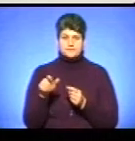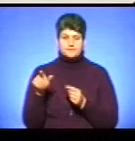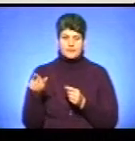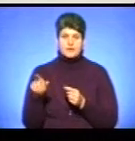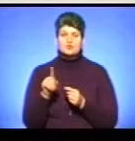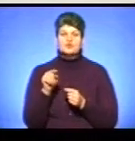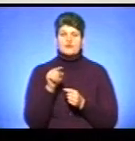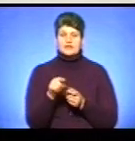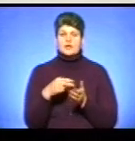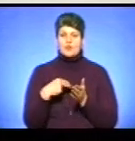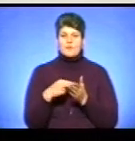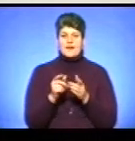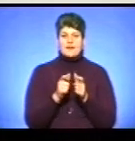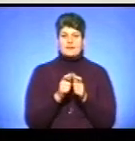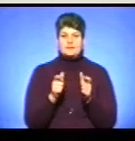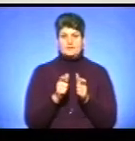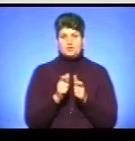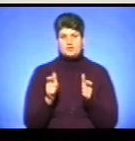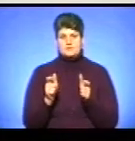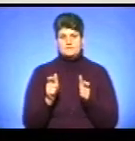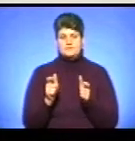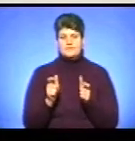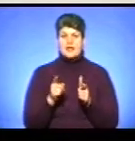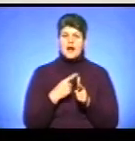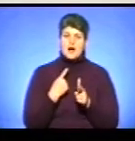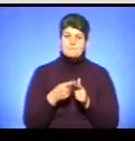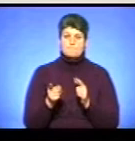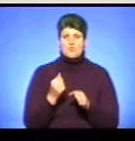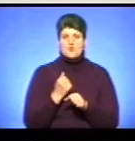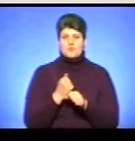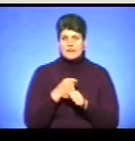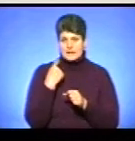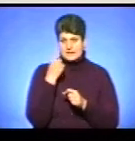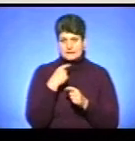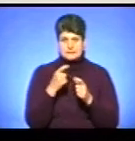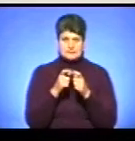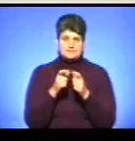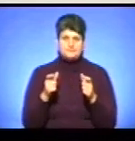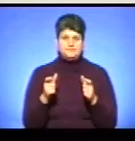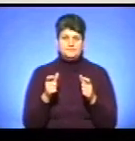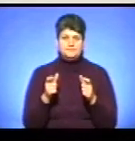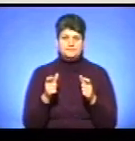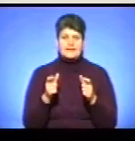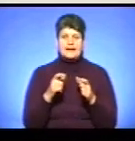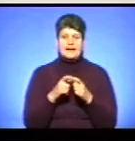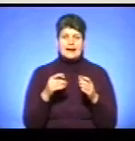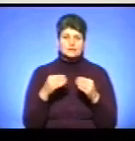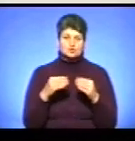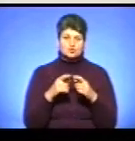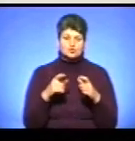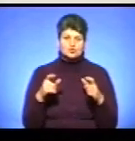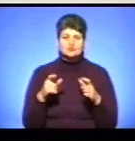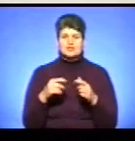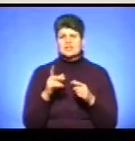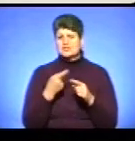що він купляв електронний квиток або виготовляв персоніфікований електронний квиток. Чи то учень, чи то студент,